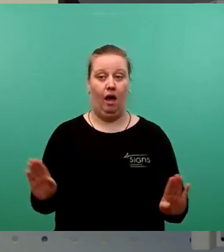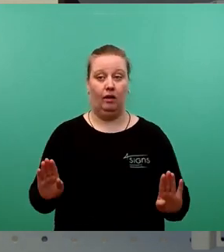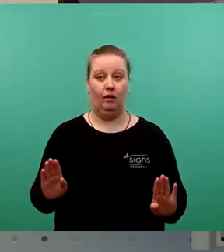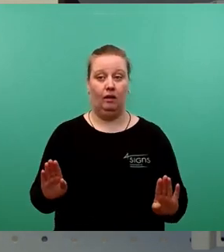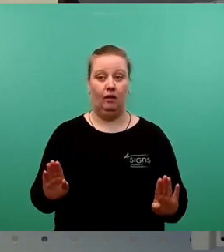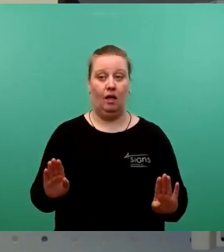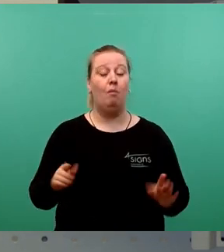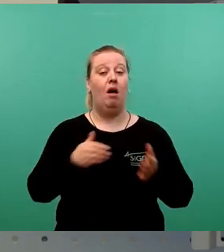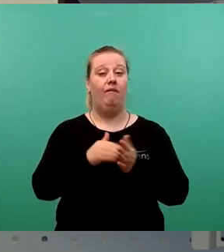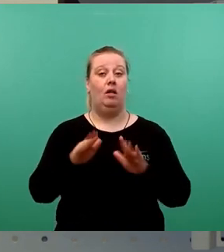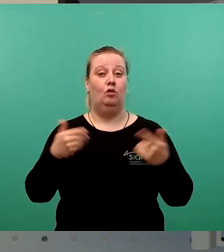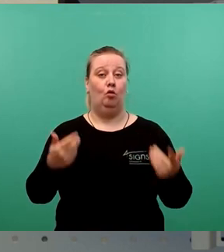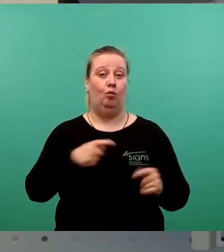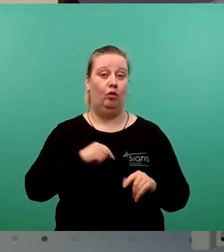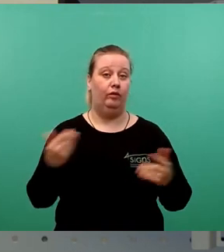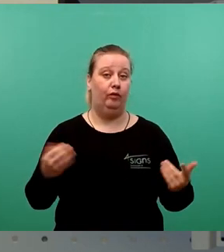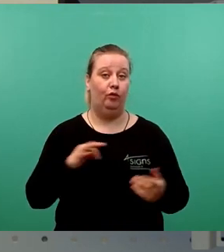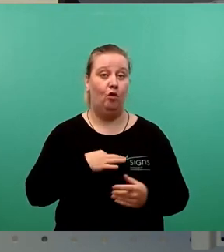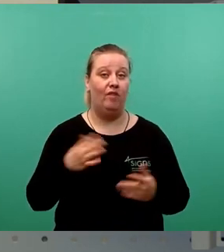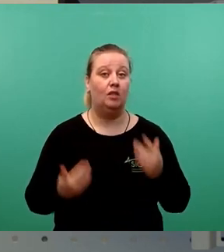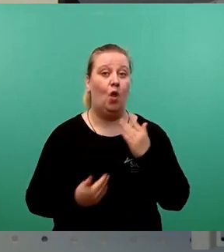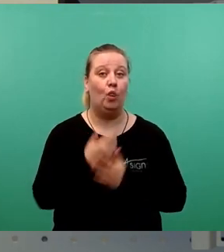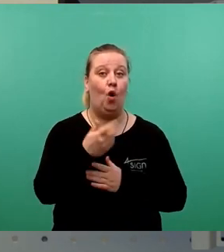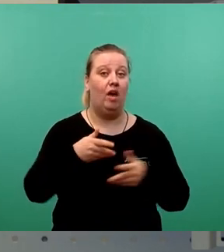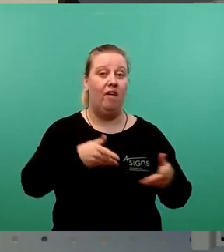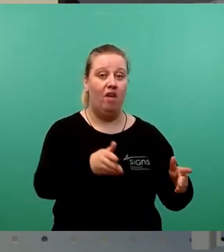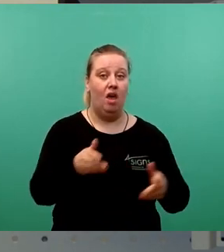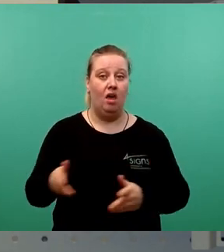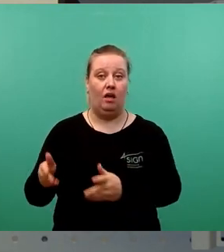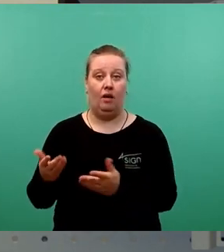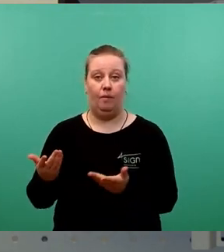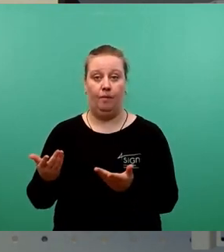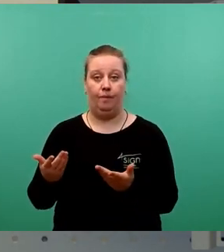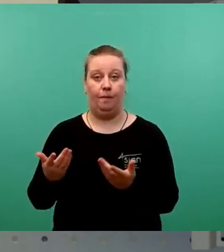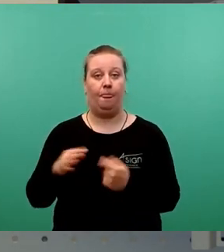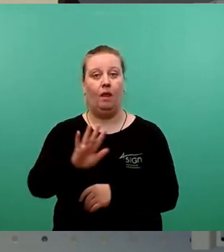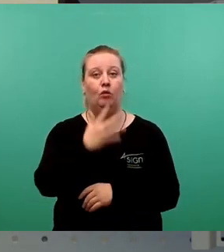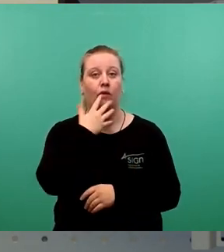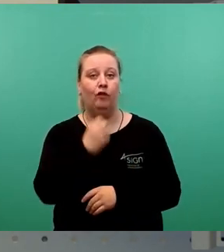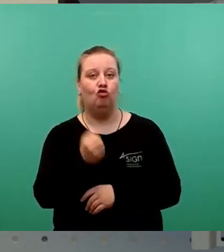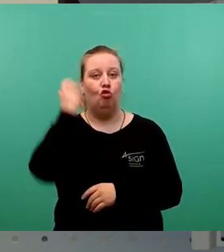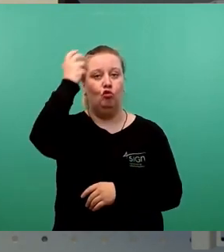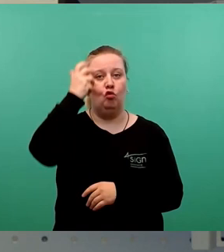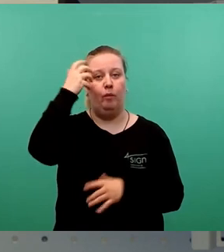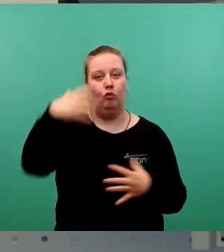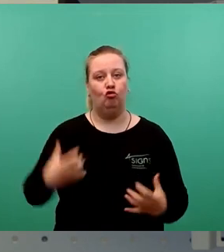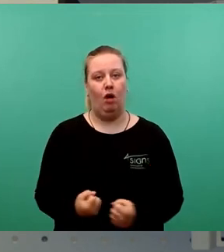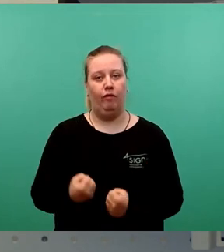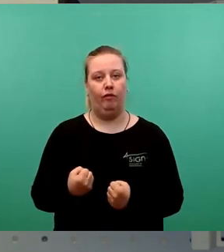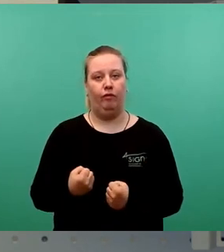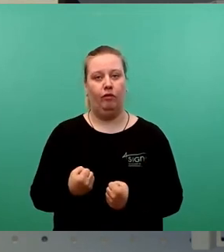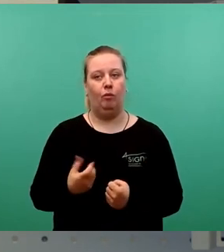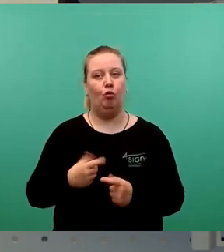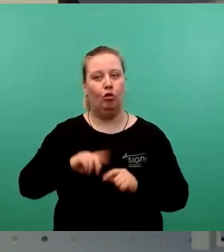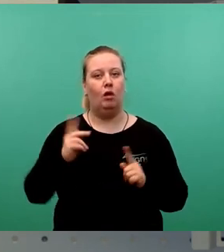zumindest in meinem Verständnis neue Wege. Die Wünsche und Träume, die hat er sich erfüllt. Wir haben also hier doch eine überbordende